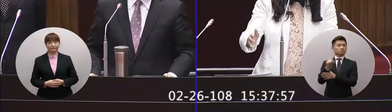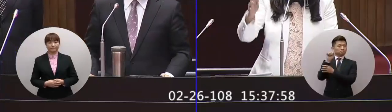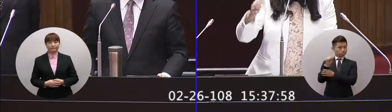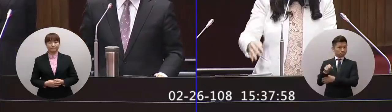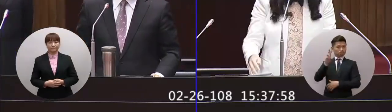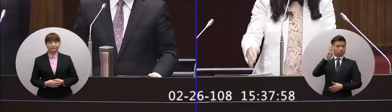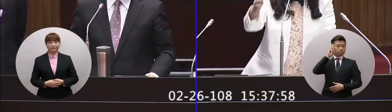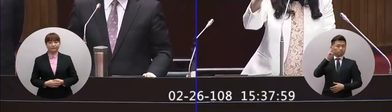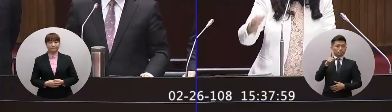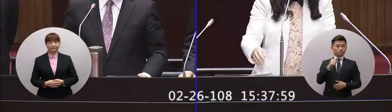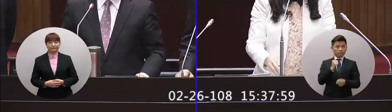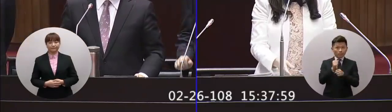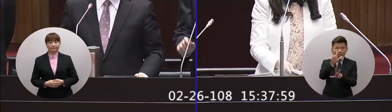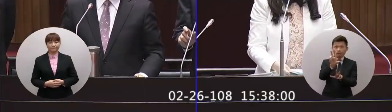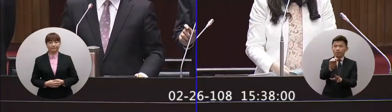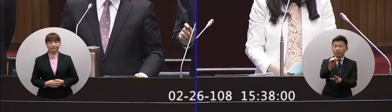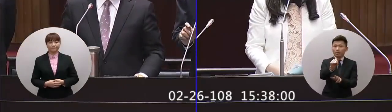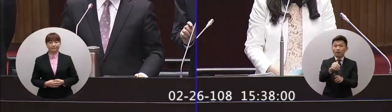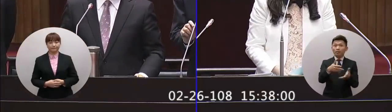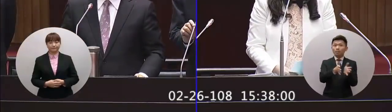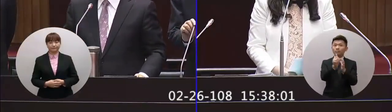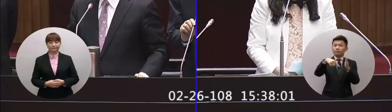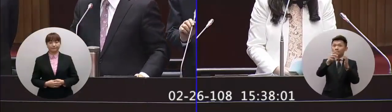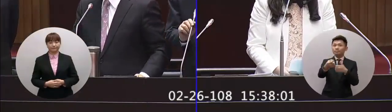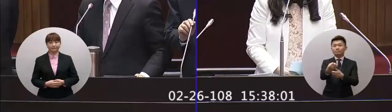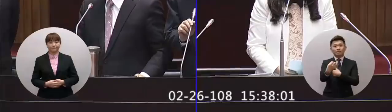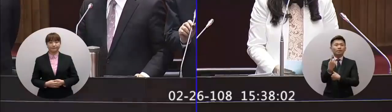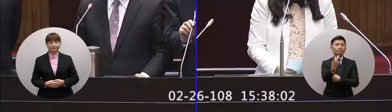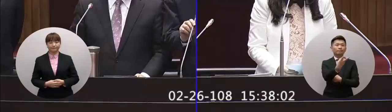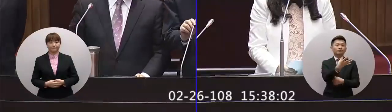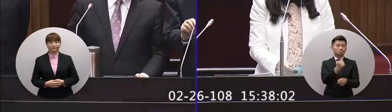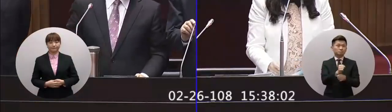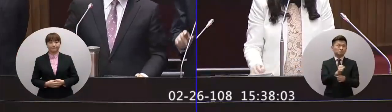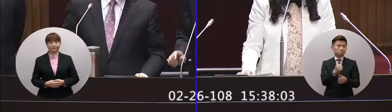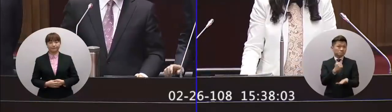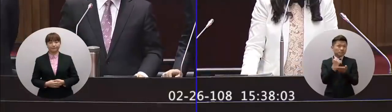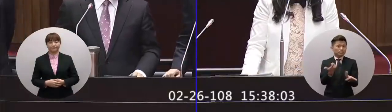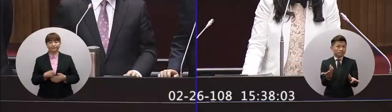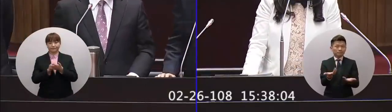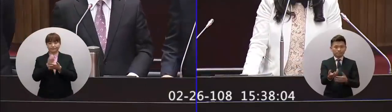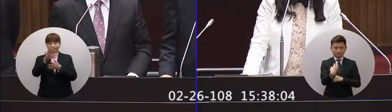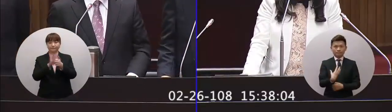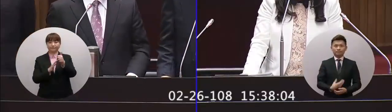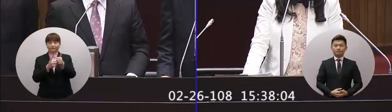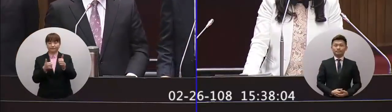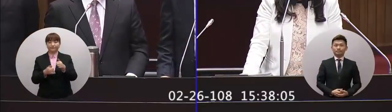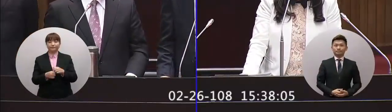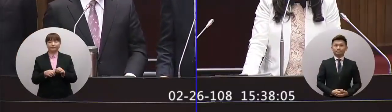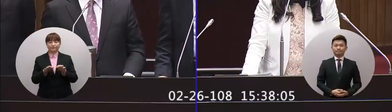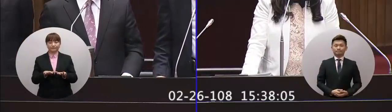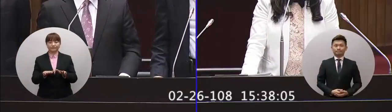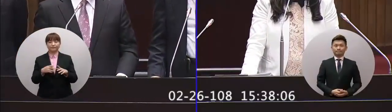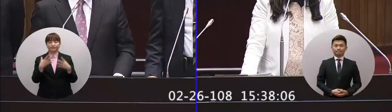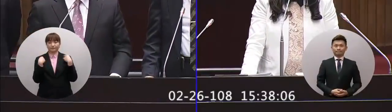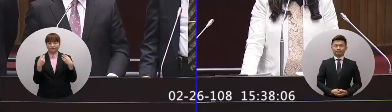我想院長可不可以舉幾個例子或者部長你們能不能舉幾個例子來跟我參考一下到底有沒有維持現狀跟委員報告一下我們